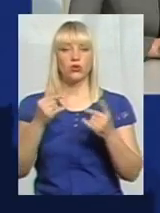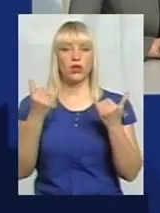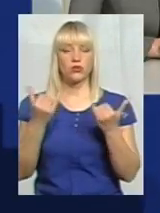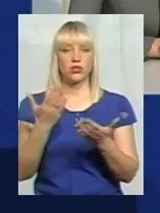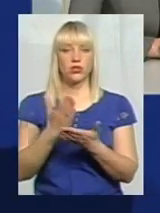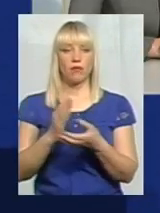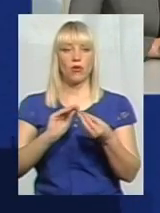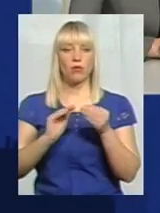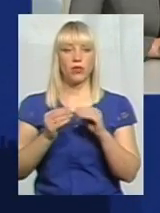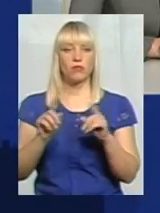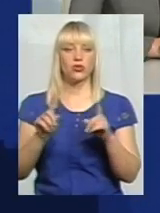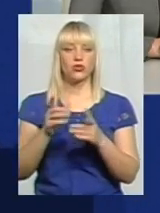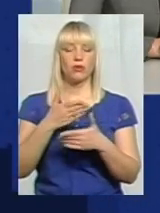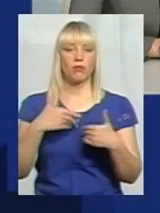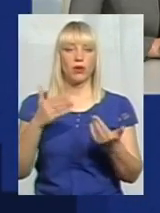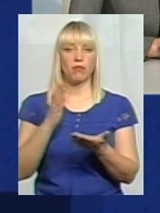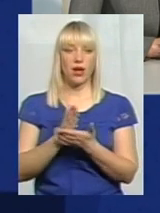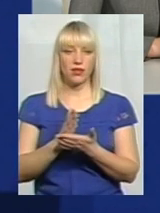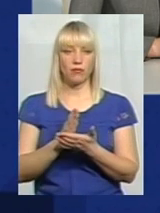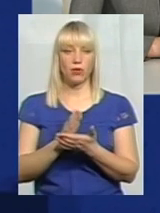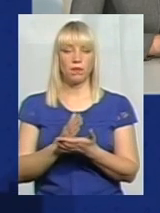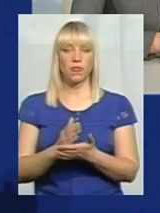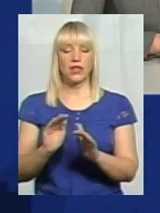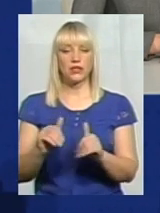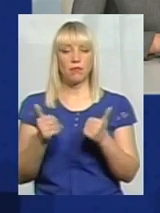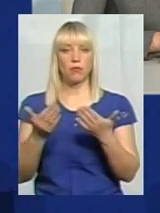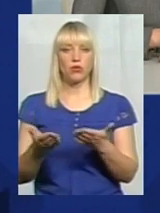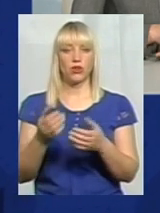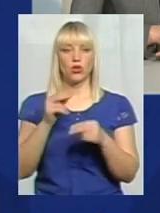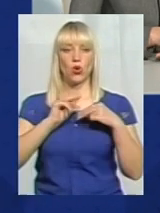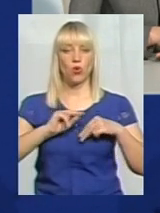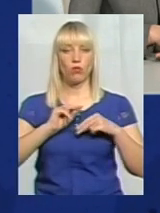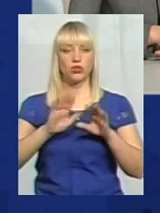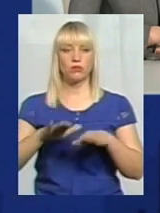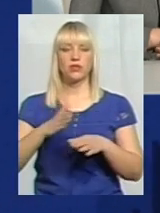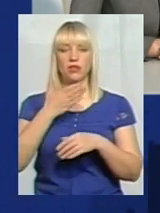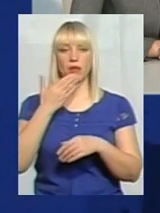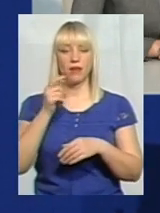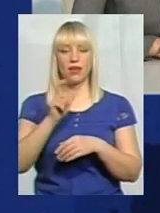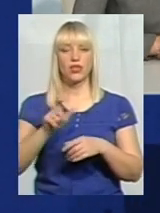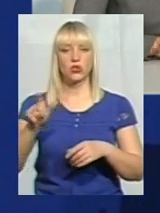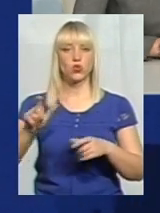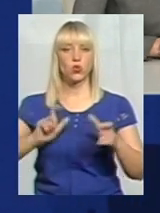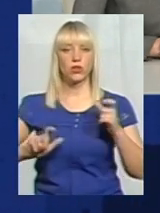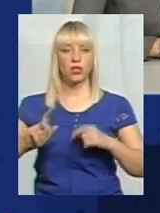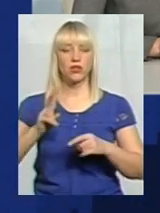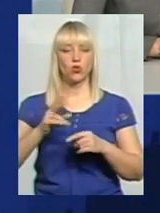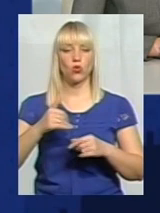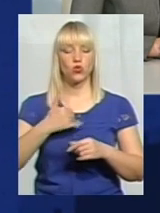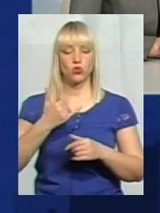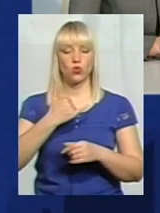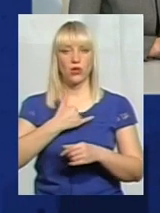є проблема, що ми маємо запропонувати робочі місця, а немає тих студентів, які хочуть у нас